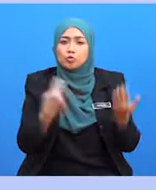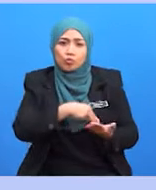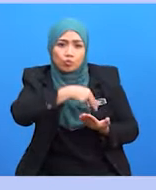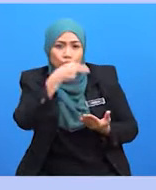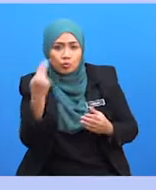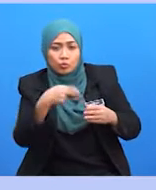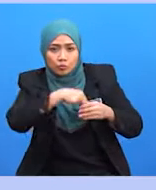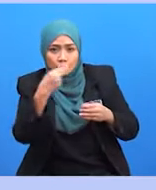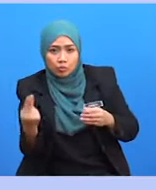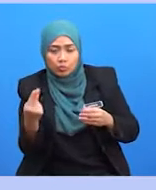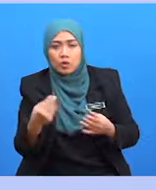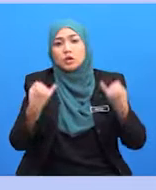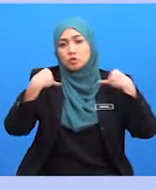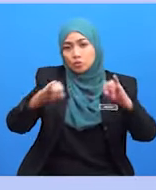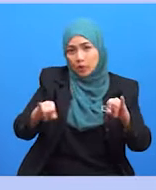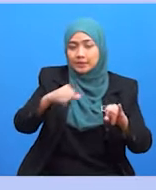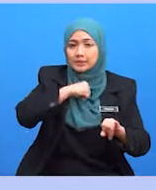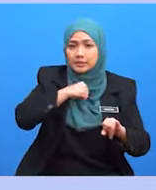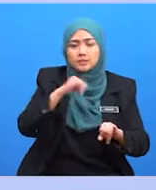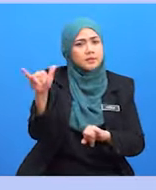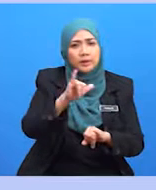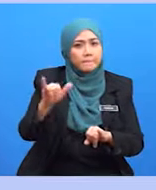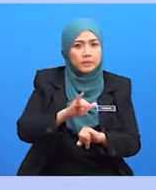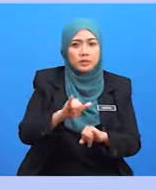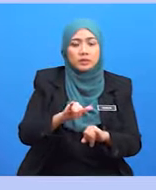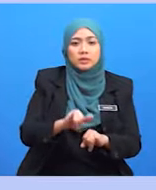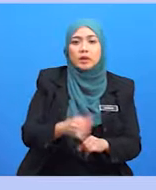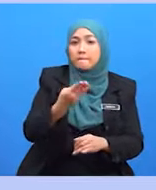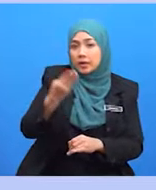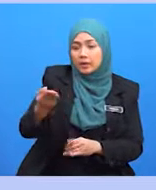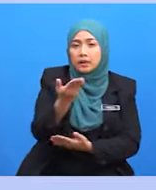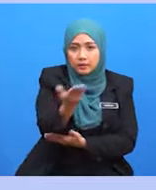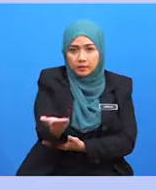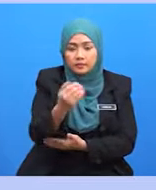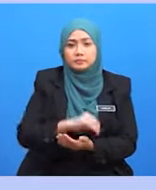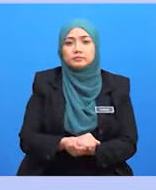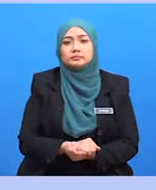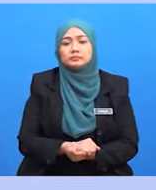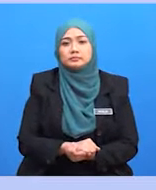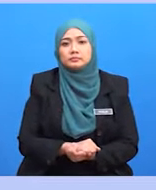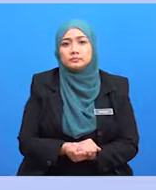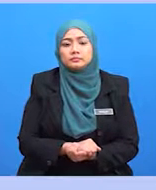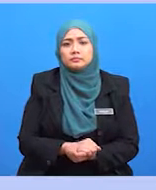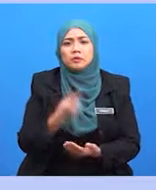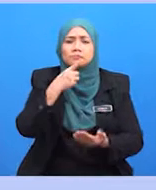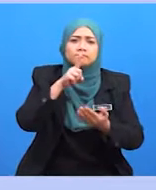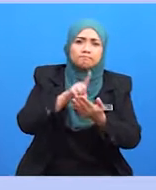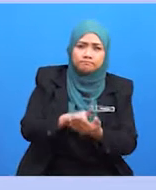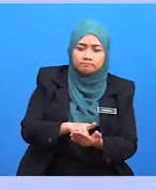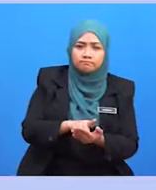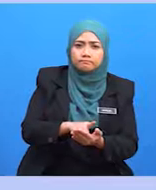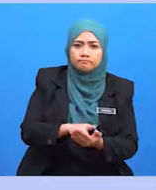menjual diri anda sama seperti produk anda. Pemasaran hari ini cenderung untuk bersetuju bahawa